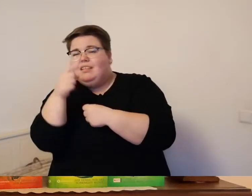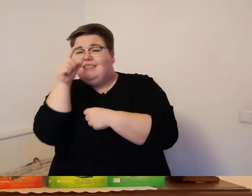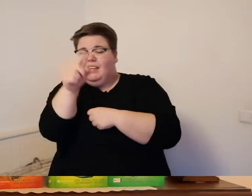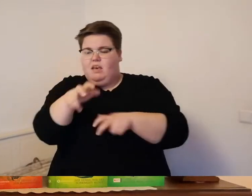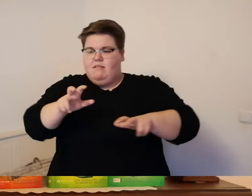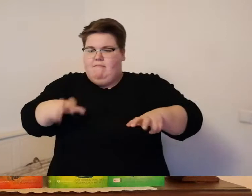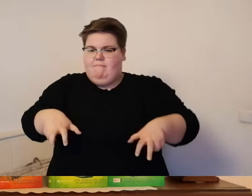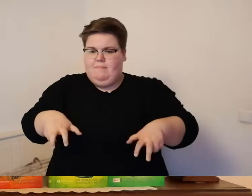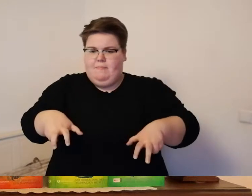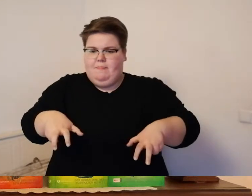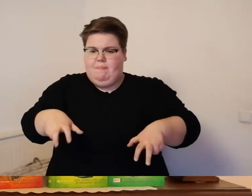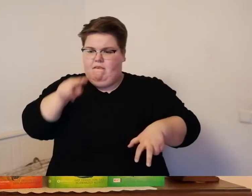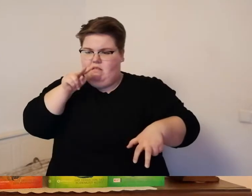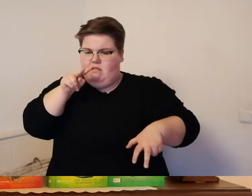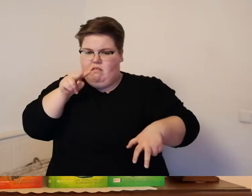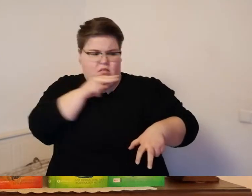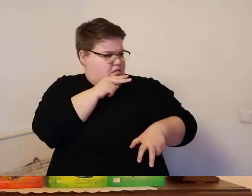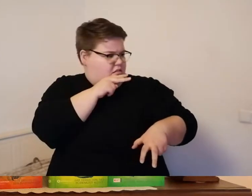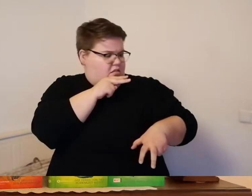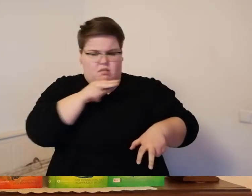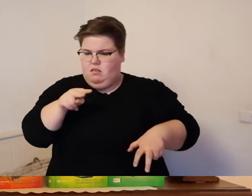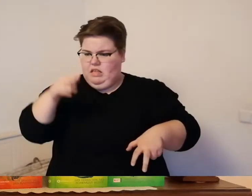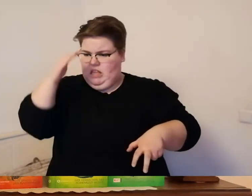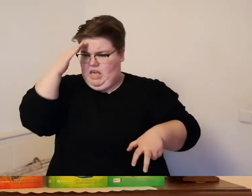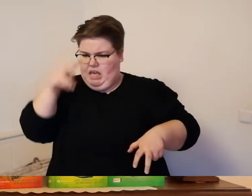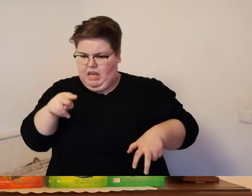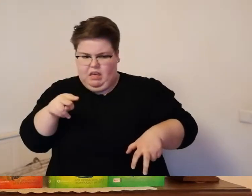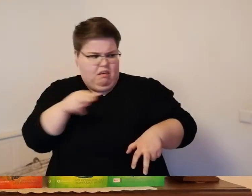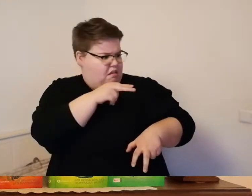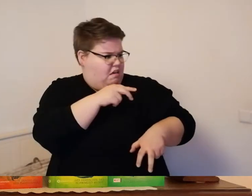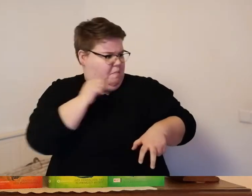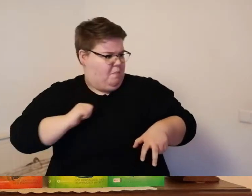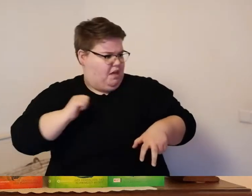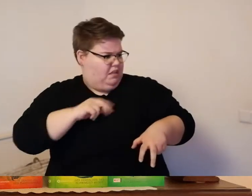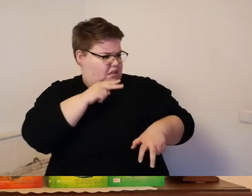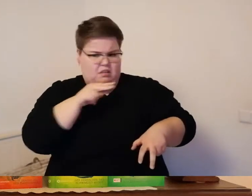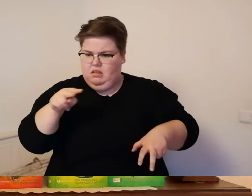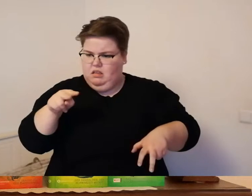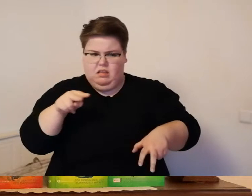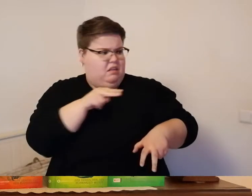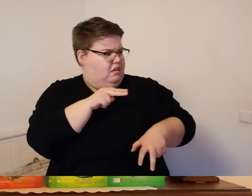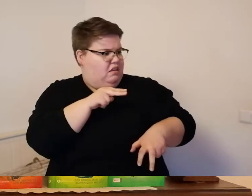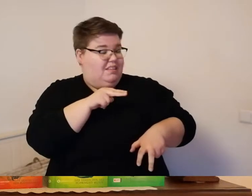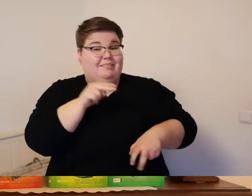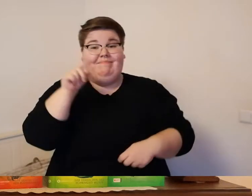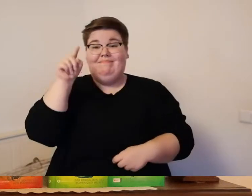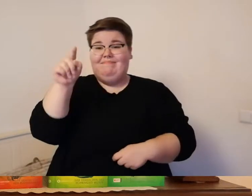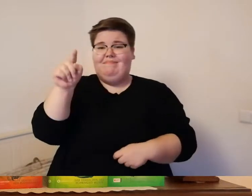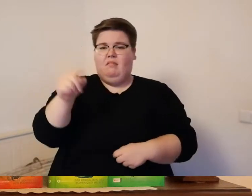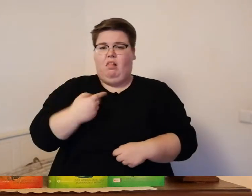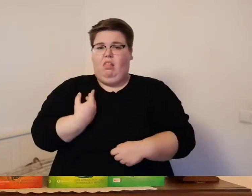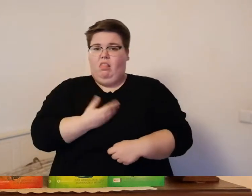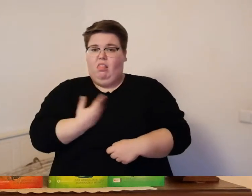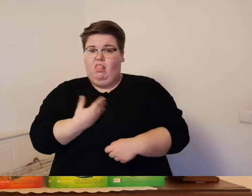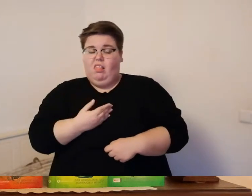platz und sein kopf ruckte zwischen den mädchen und ihm hin und her offenbar konnte er sich nicht entscheiden ob er